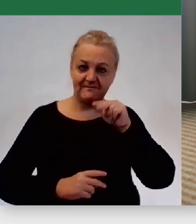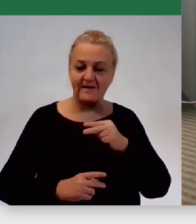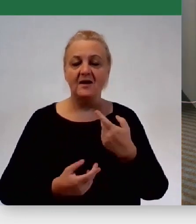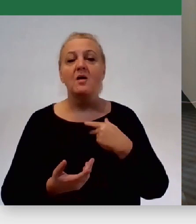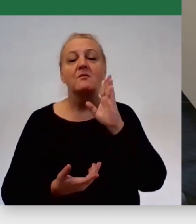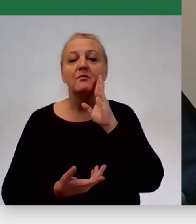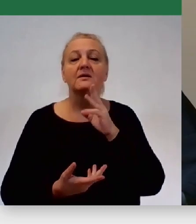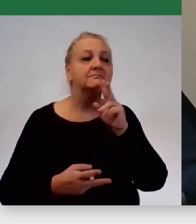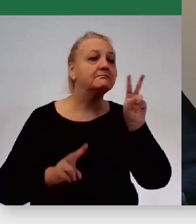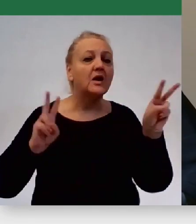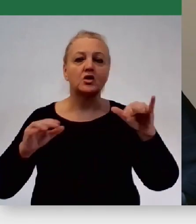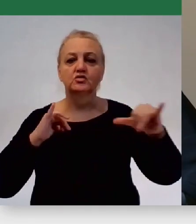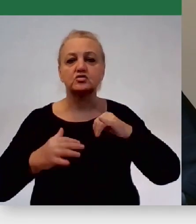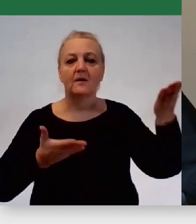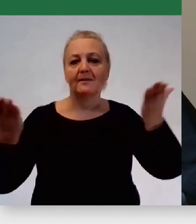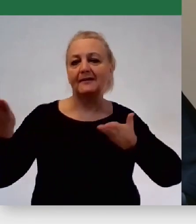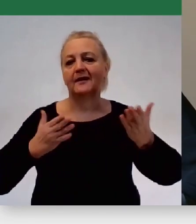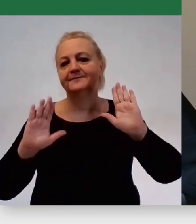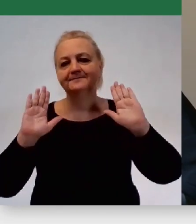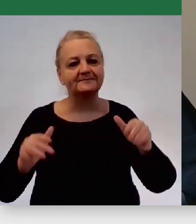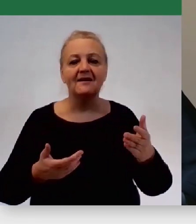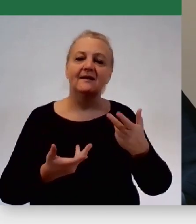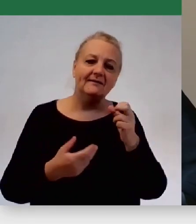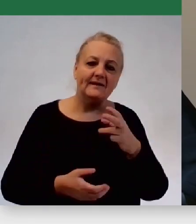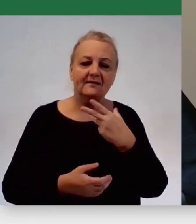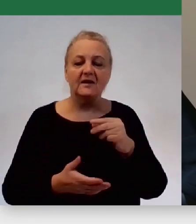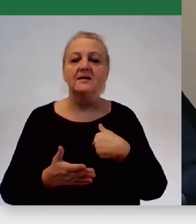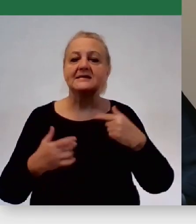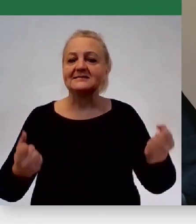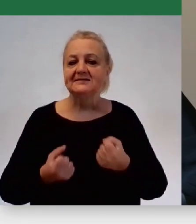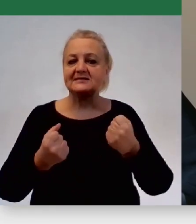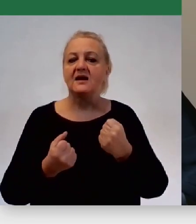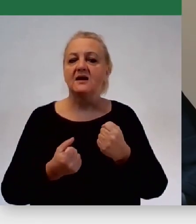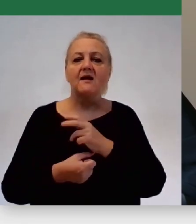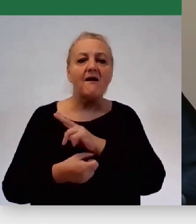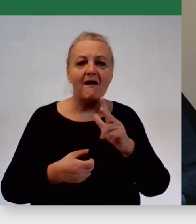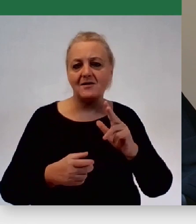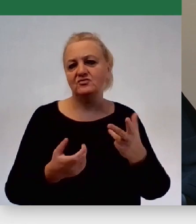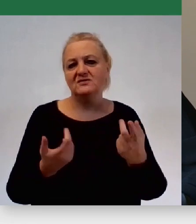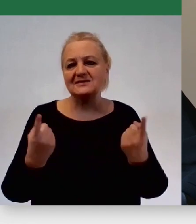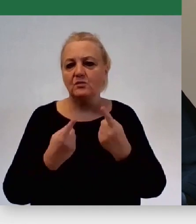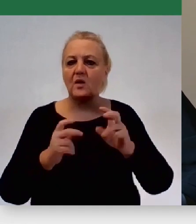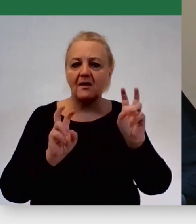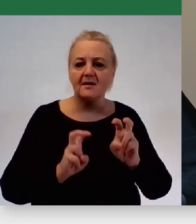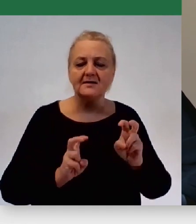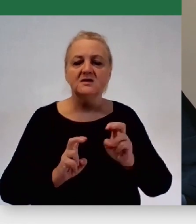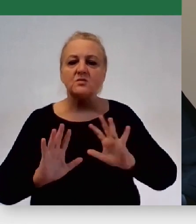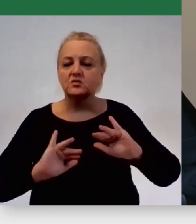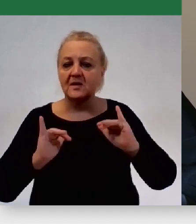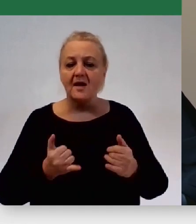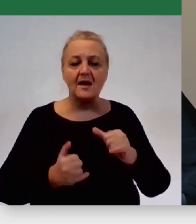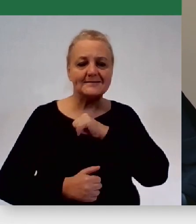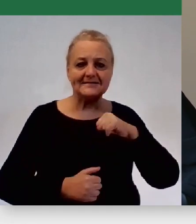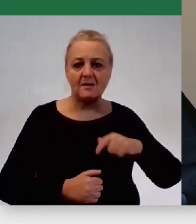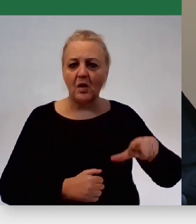co rząd nam zaoferuje, bądź czego nie zaoferuje, tylko staram się do każdego kryzysu podchodzić w taki sposób, że my sami musimy lokalnie